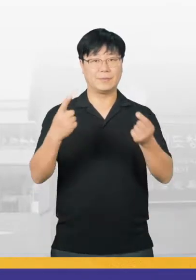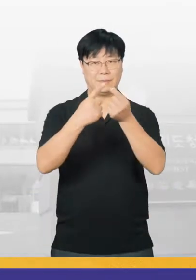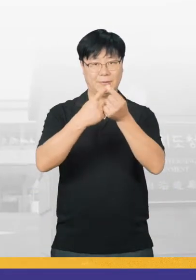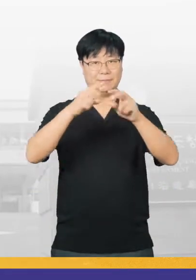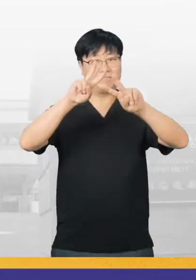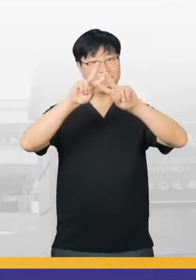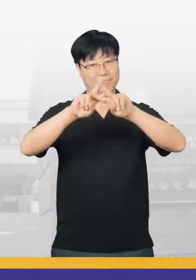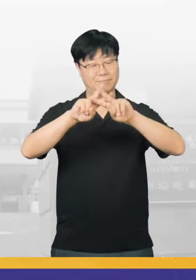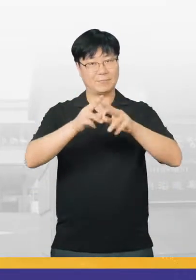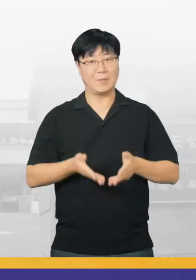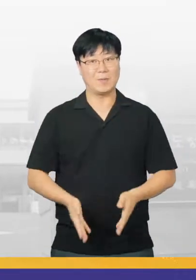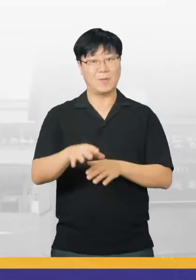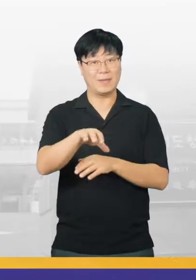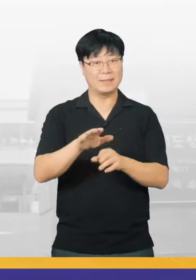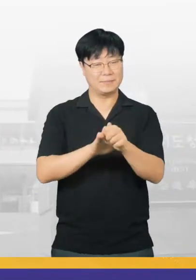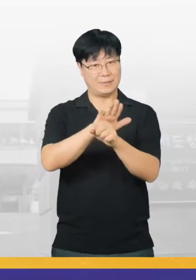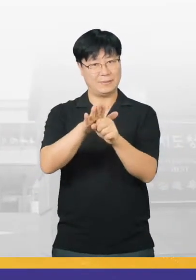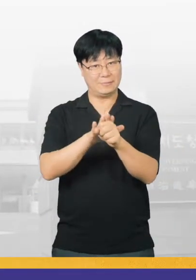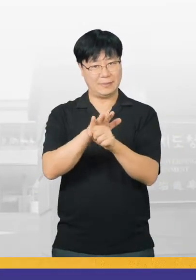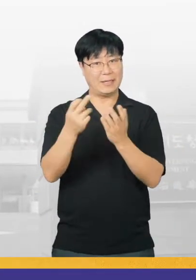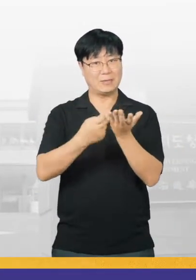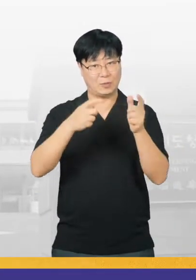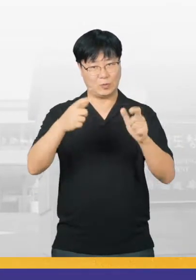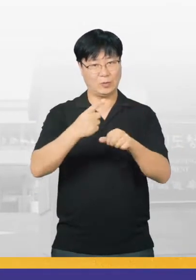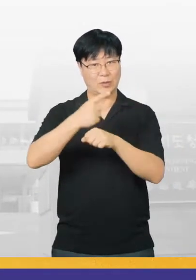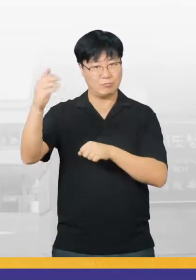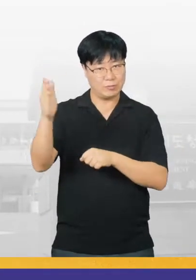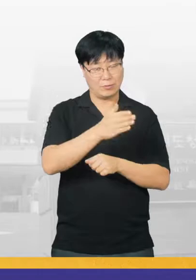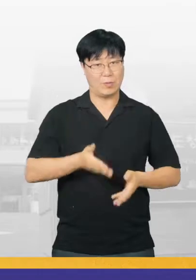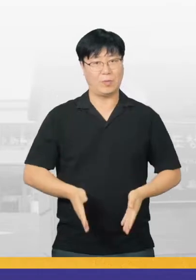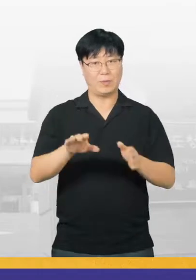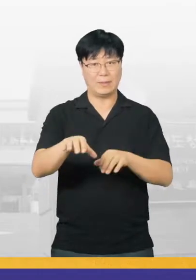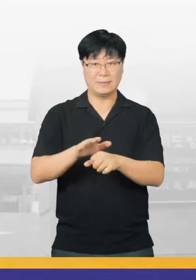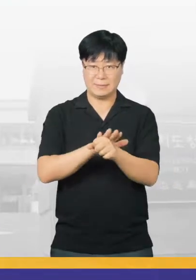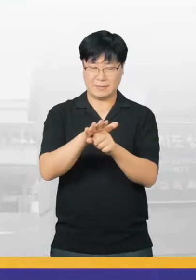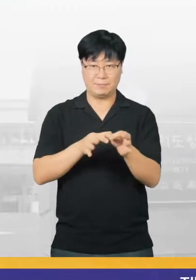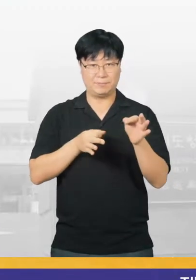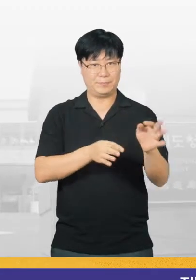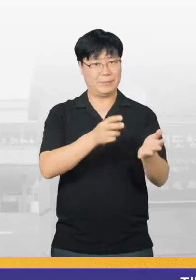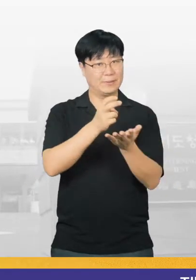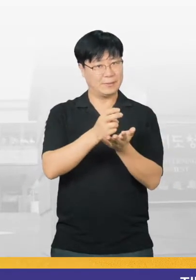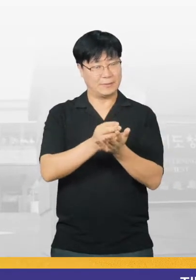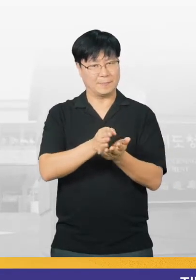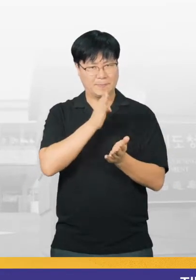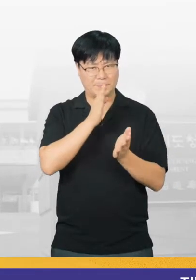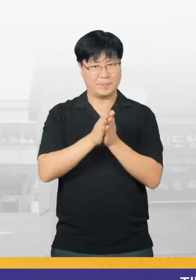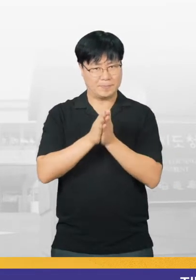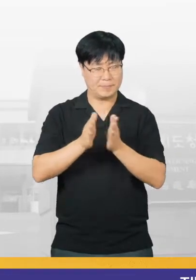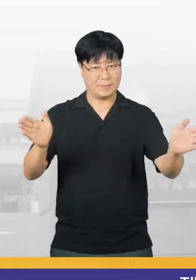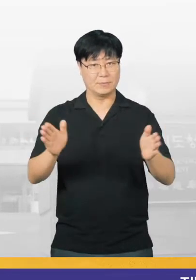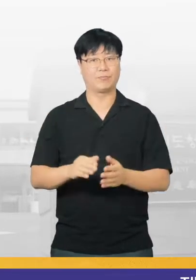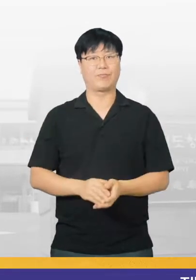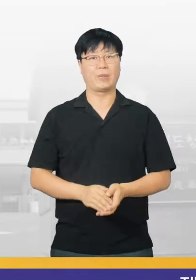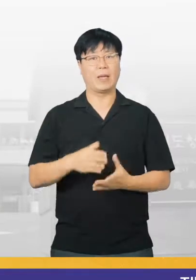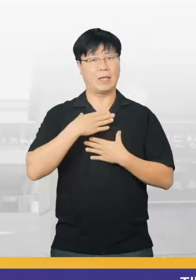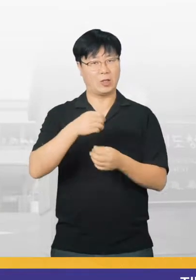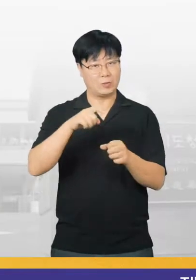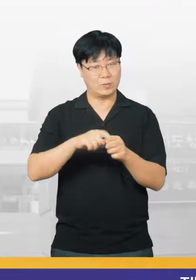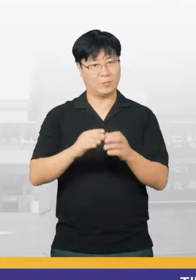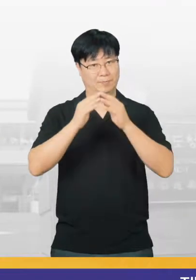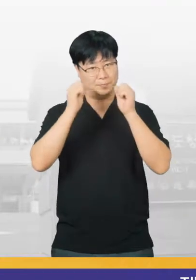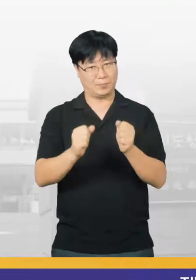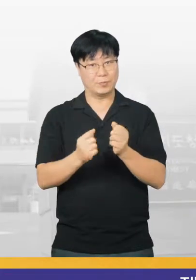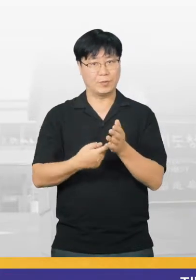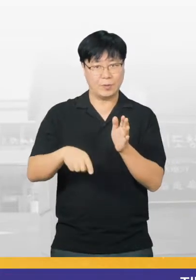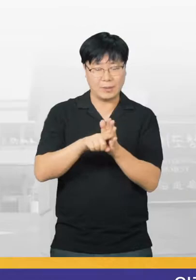첫 번째 해시태그, 고향사랑입니다. 제주도가 내년부터 고향사랑 기부제를